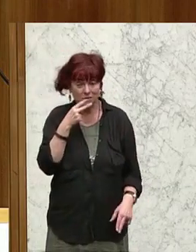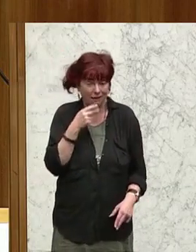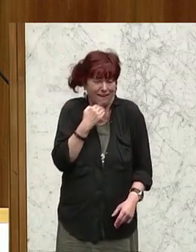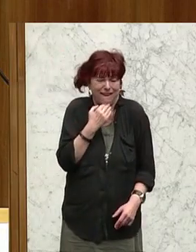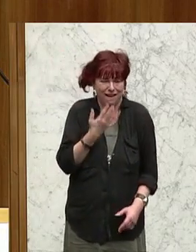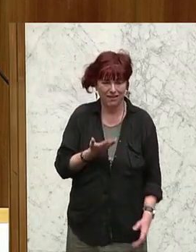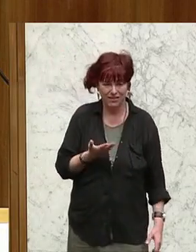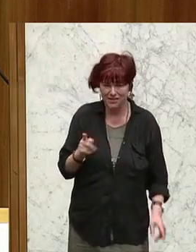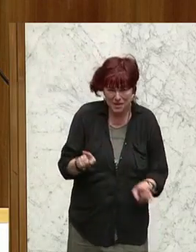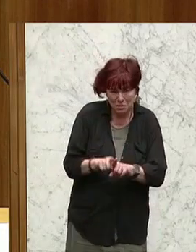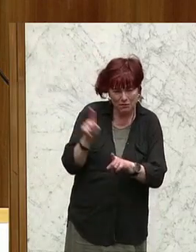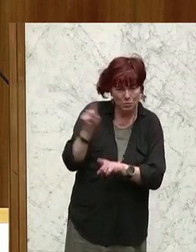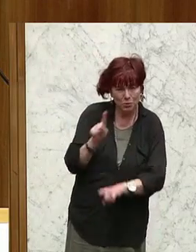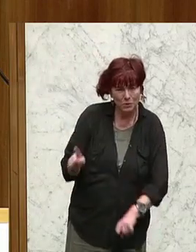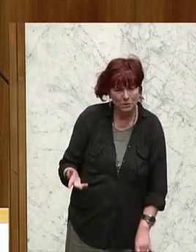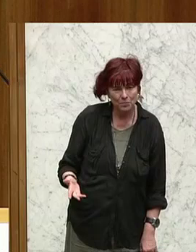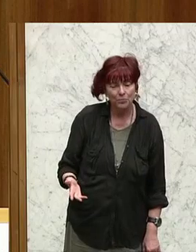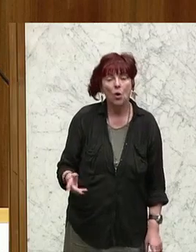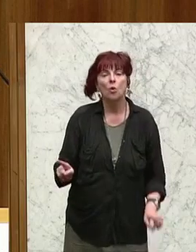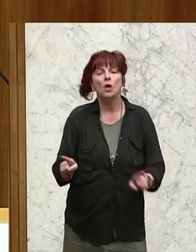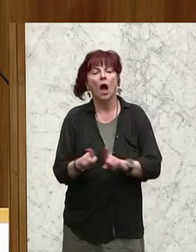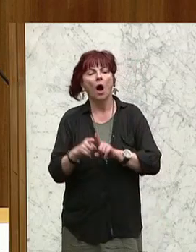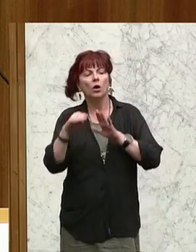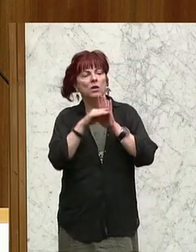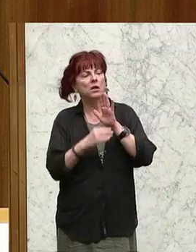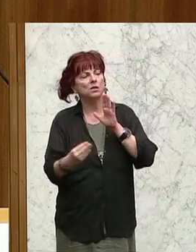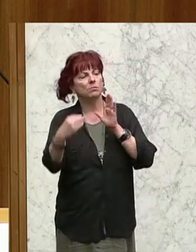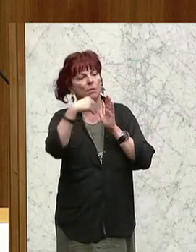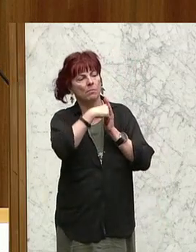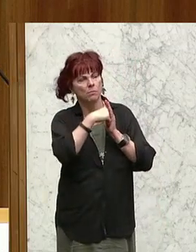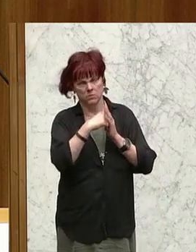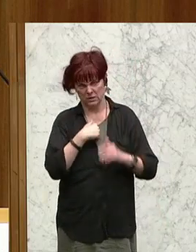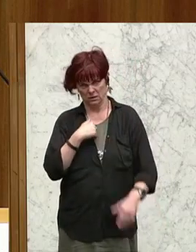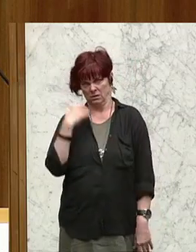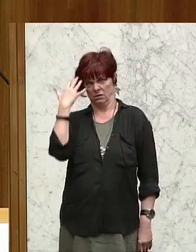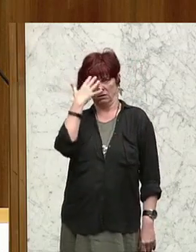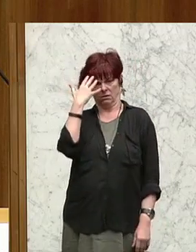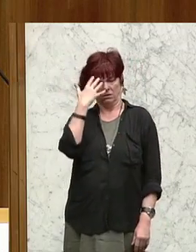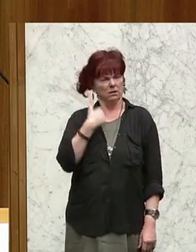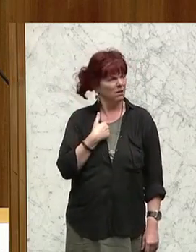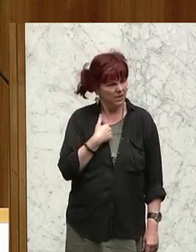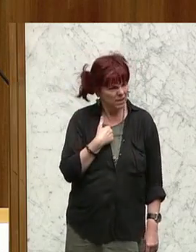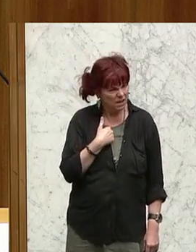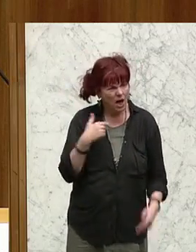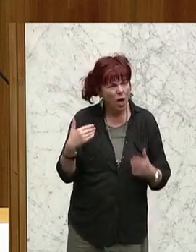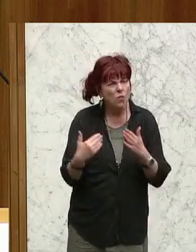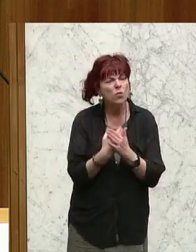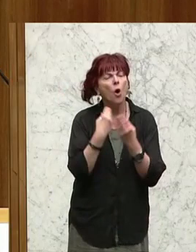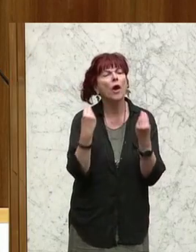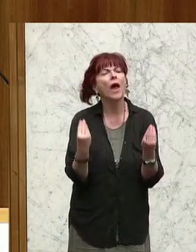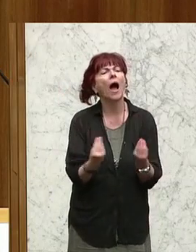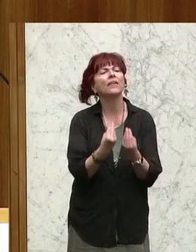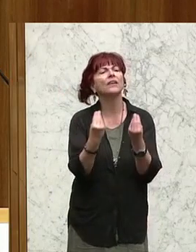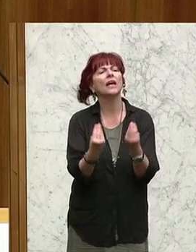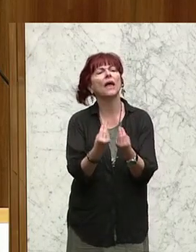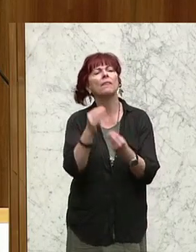eben auch im Gesetz drinnen ist, das ist sowieso, da kann man sich auf den Kopf greifen, alle neuartigen Tabakerzeugnisse,